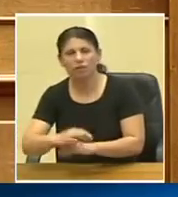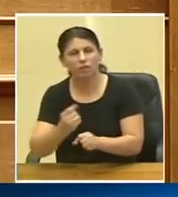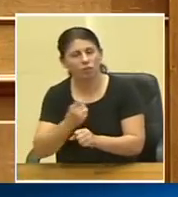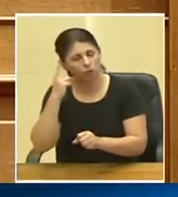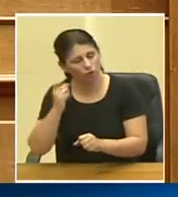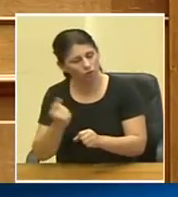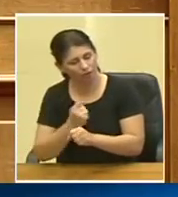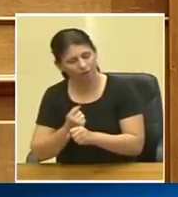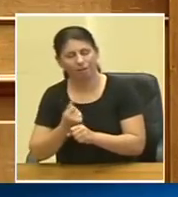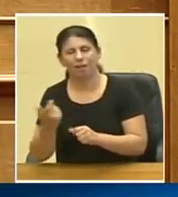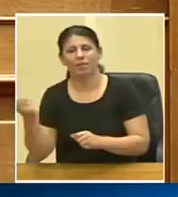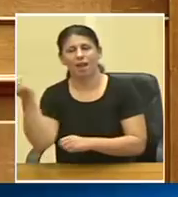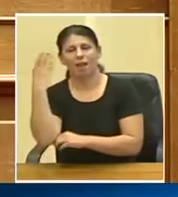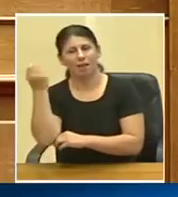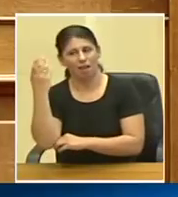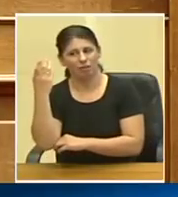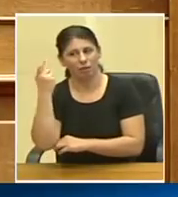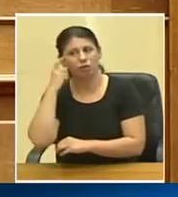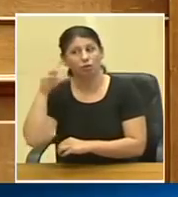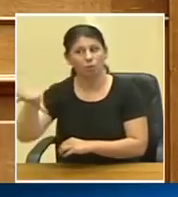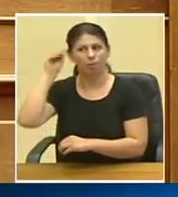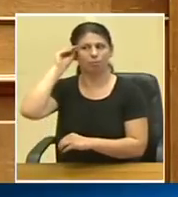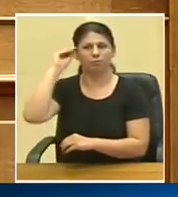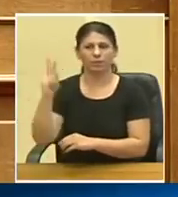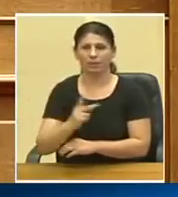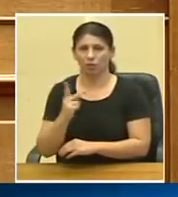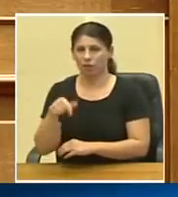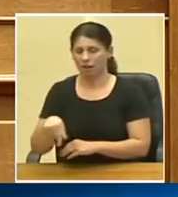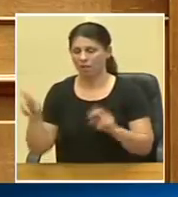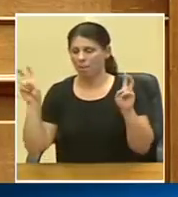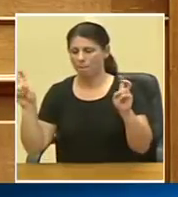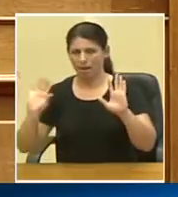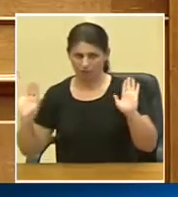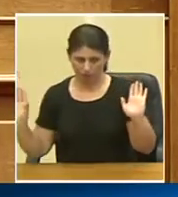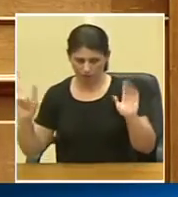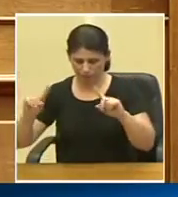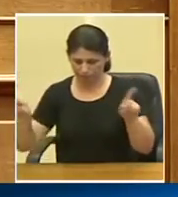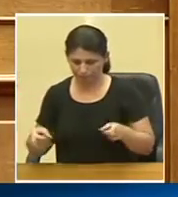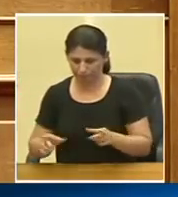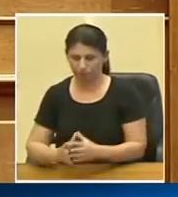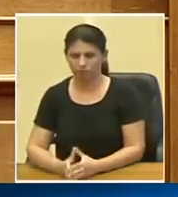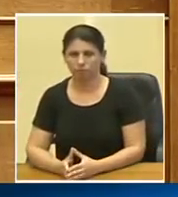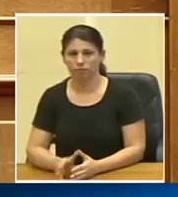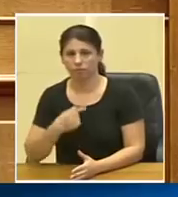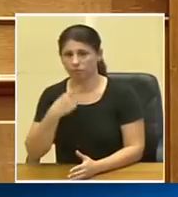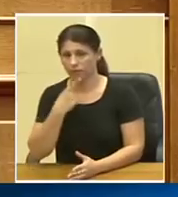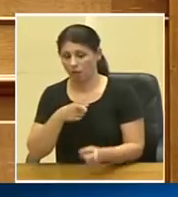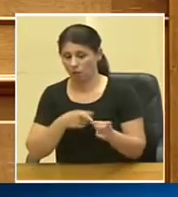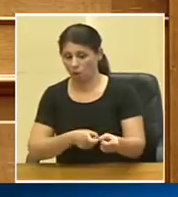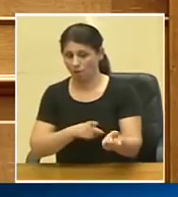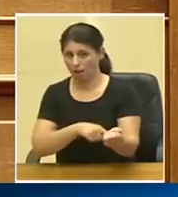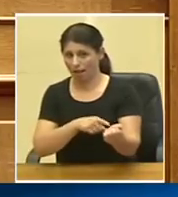ΕΚΑΒ, το εισπράττει η κοινωνία, αλλά εδώ μία παρένθεση. Περί της δολοφονίας χαρακτήρα που